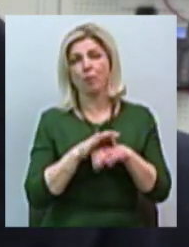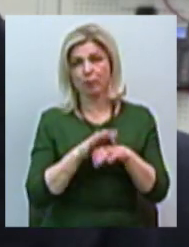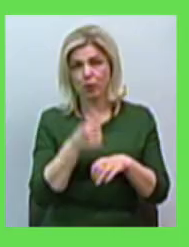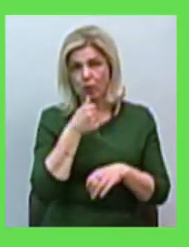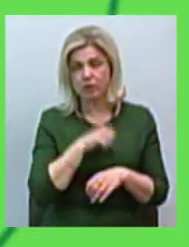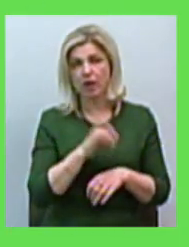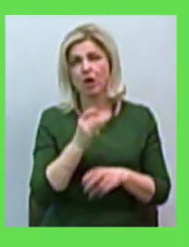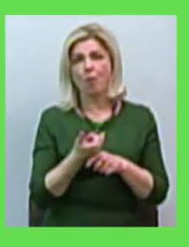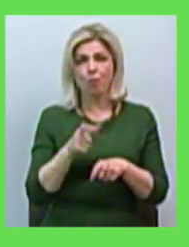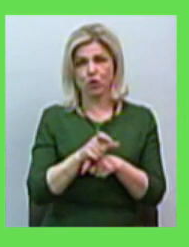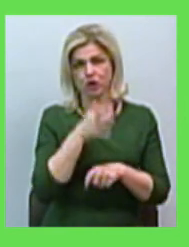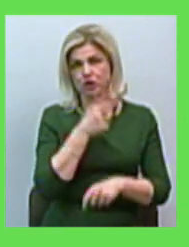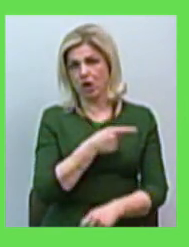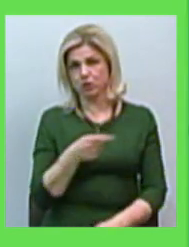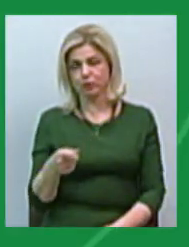займе більше часу.